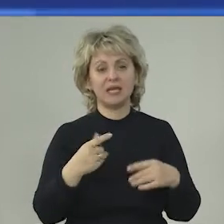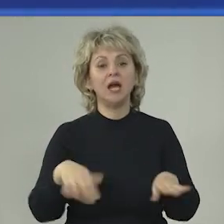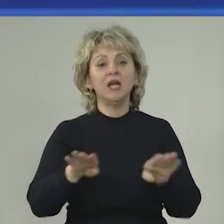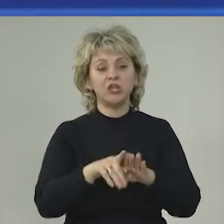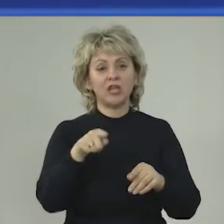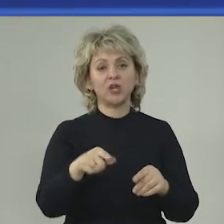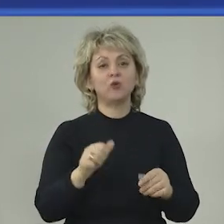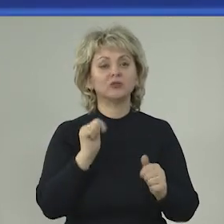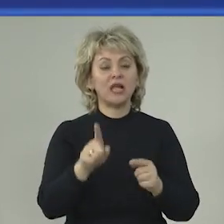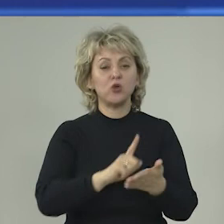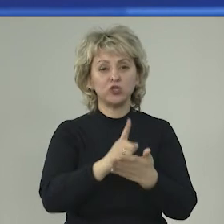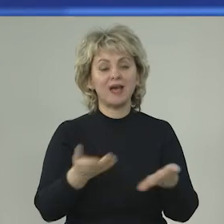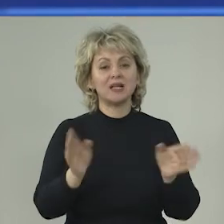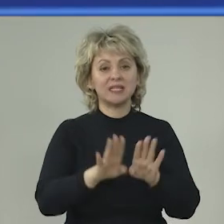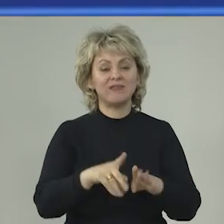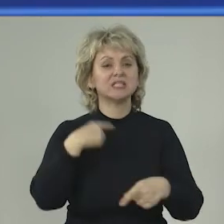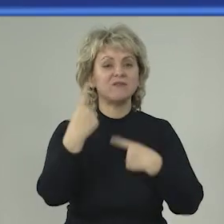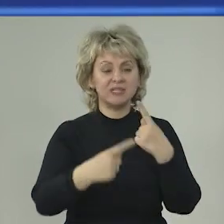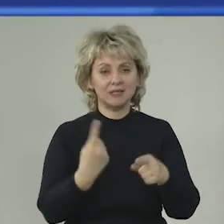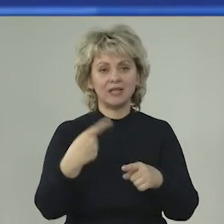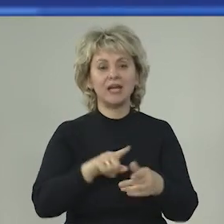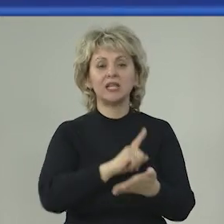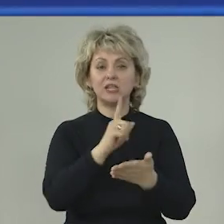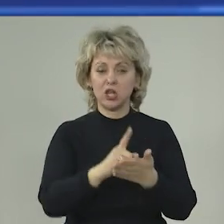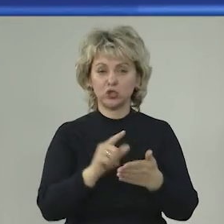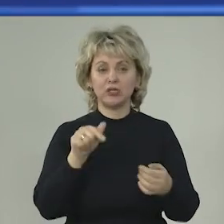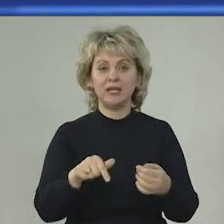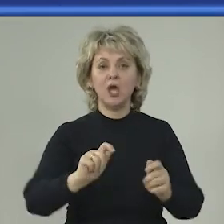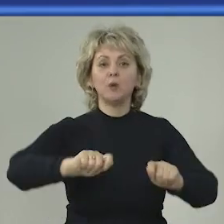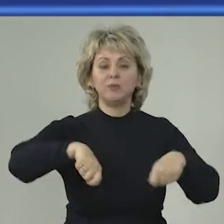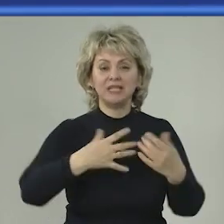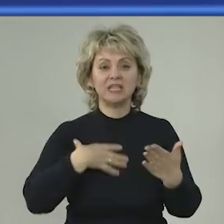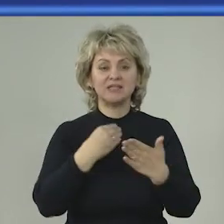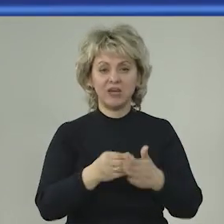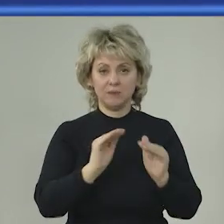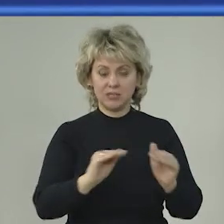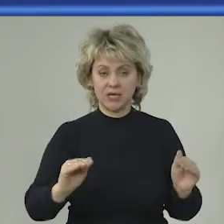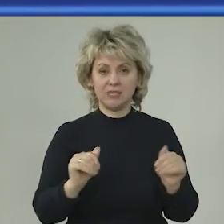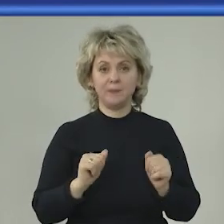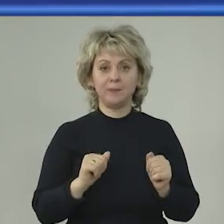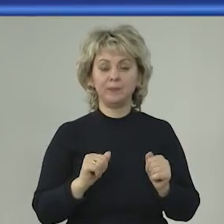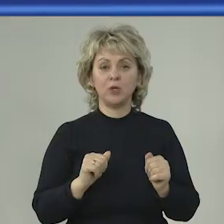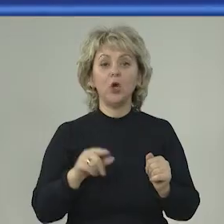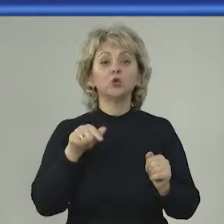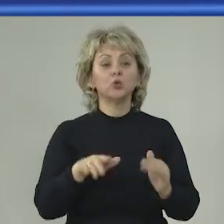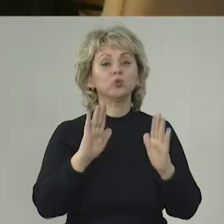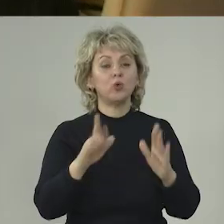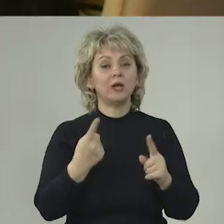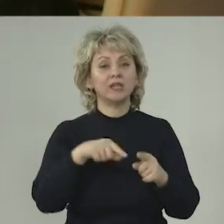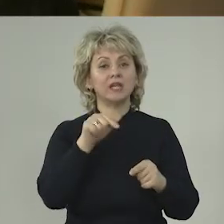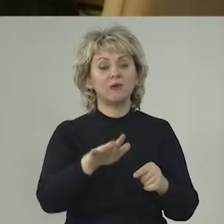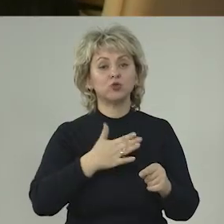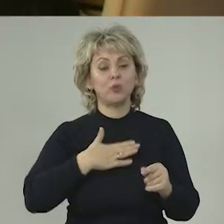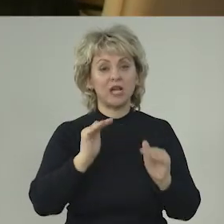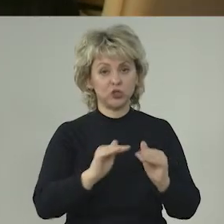И таковым он наверняка должен оставаться всегда. И это мы должны передать своим детям. Ну, только для